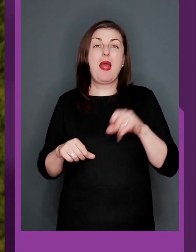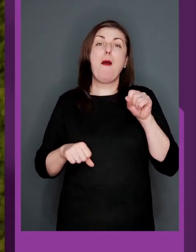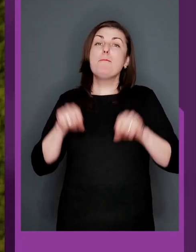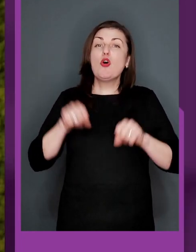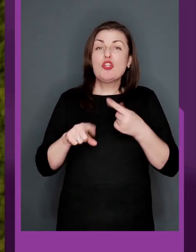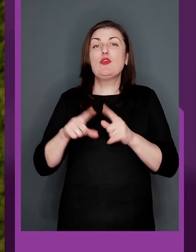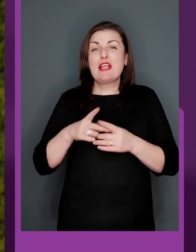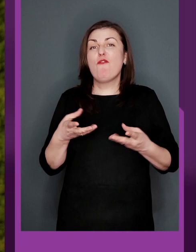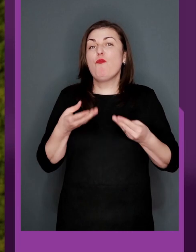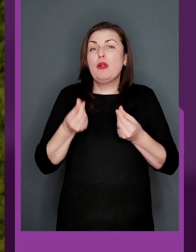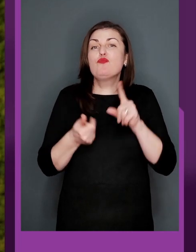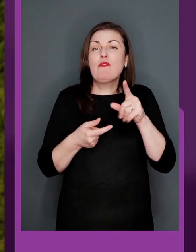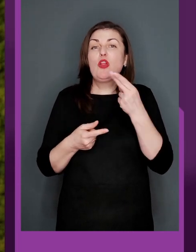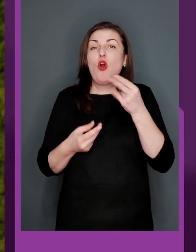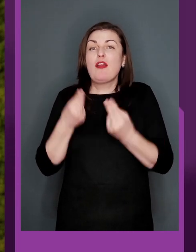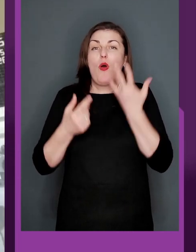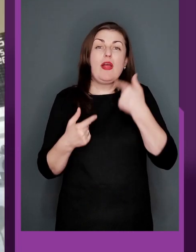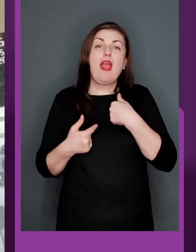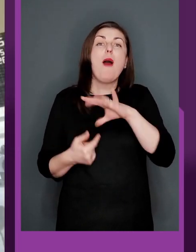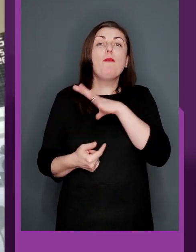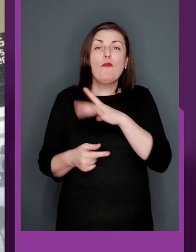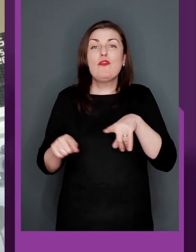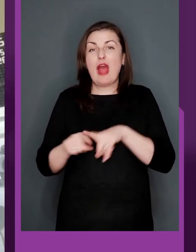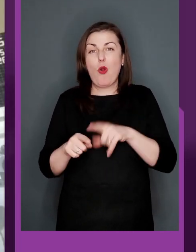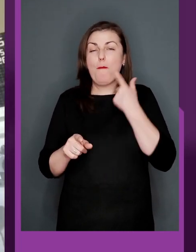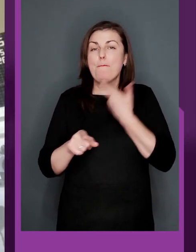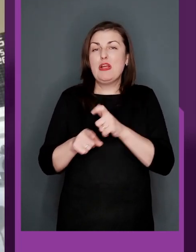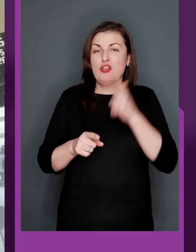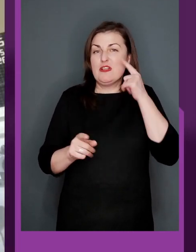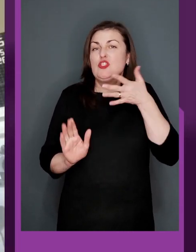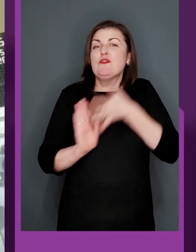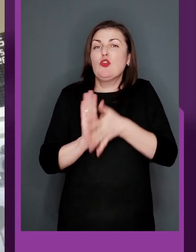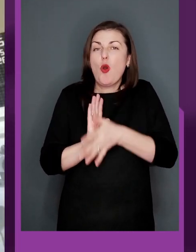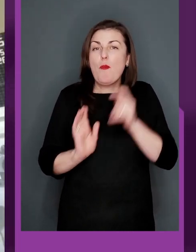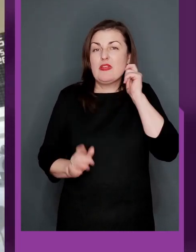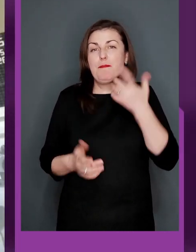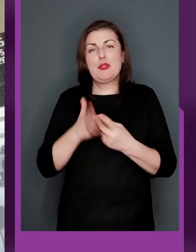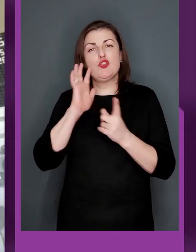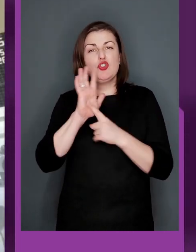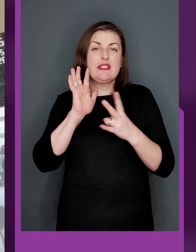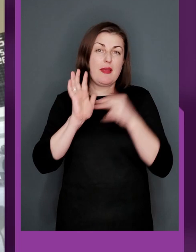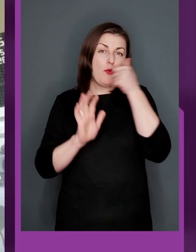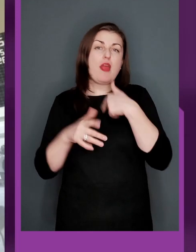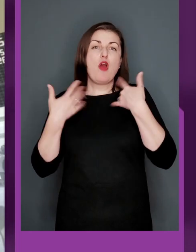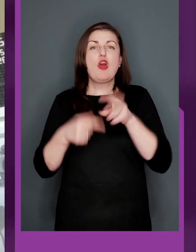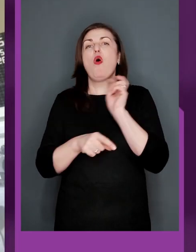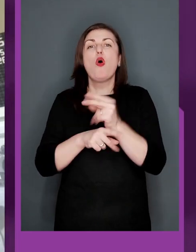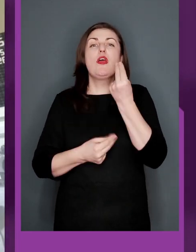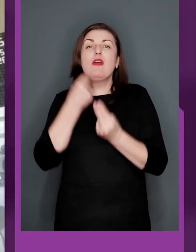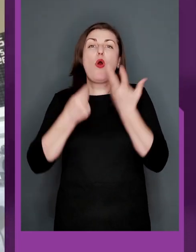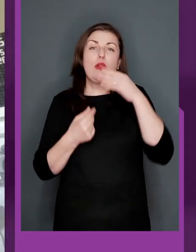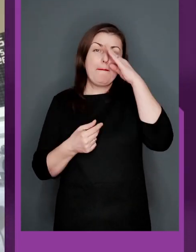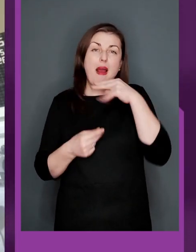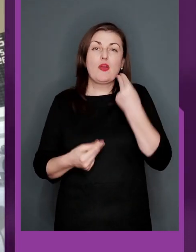Можливо, це вплинуло, тому що він вже догравав, коли я був в такому більш свідомому віці, там 6-7 років, і я вже ходив на